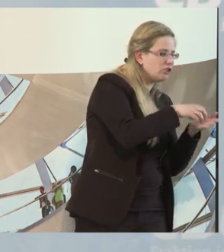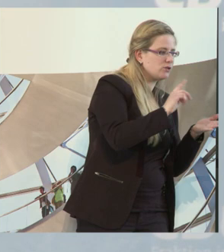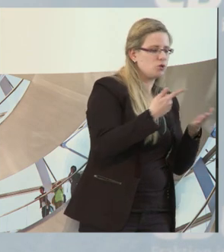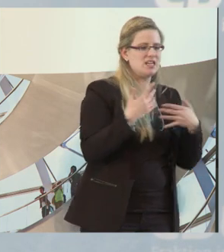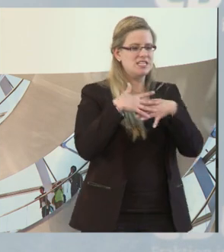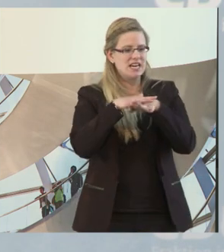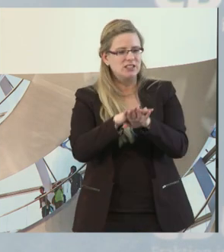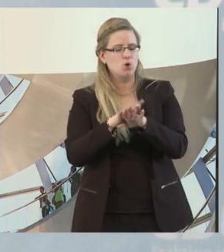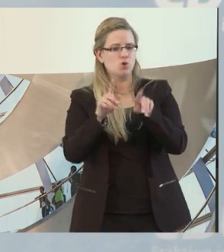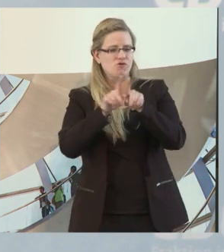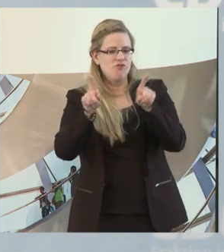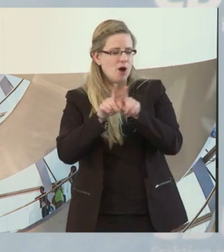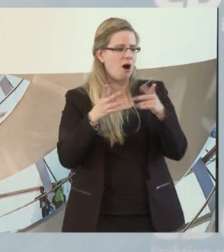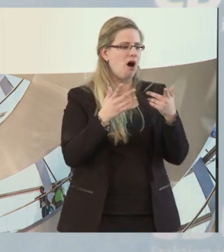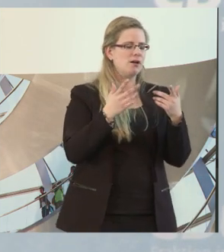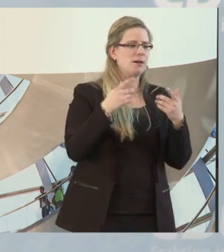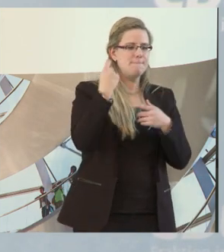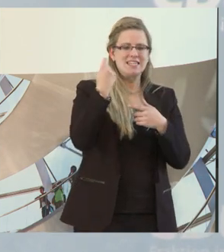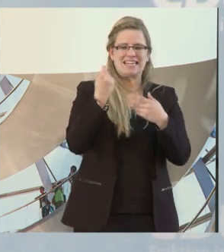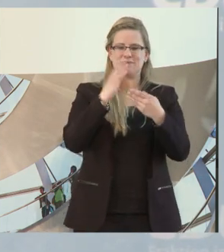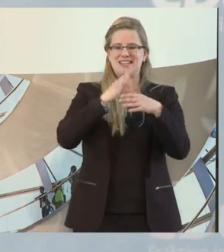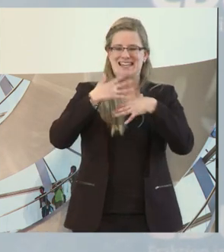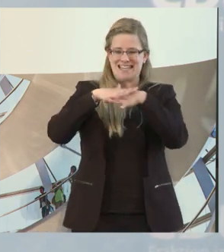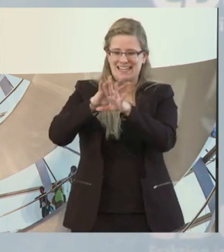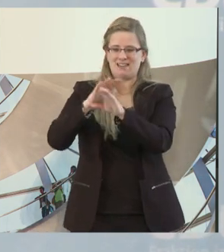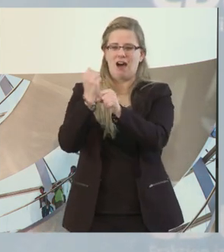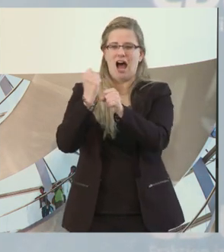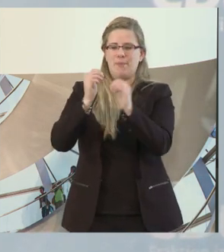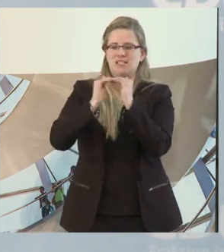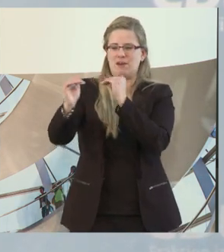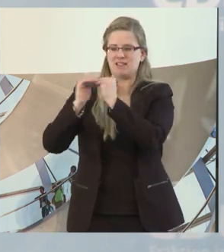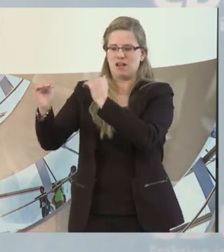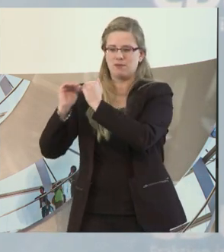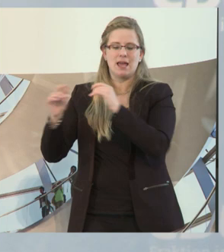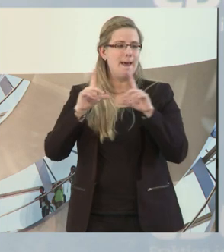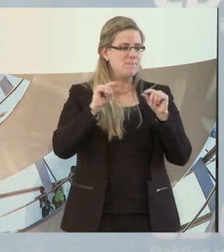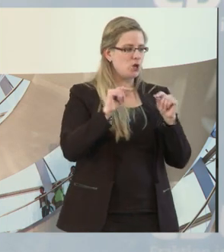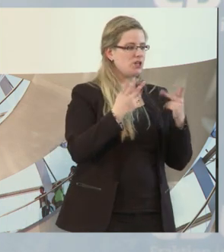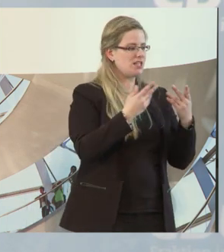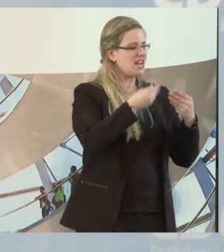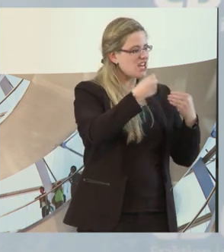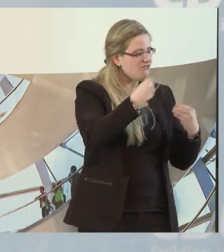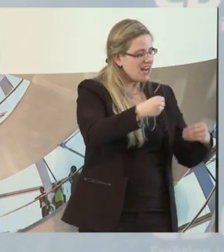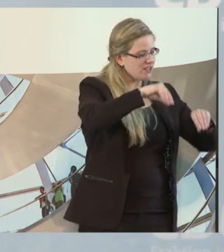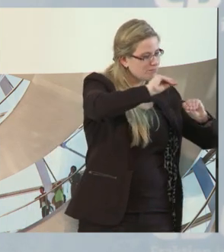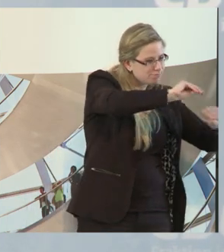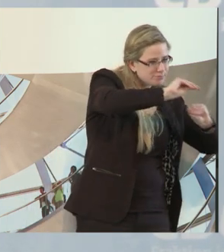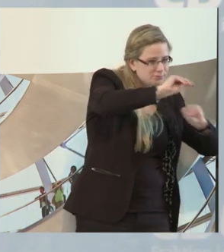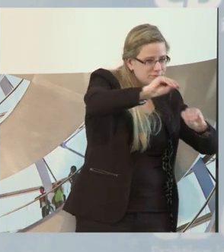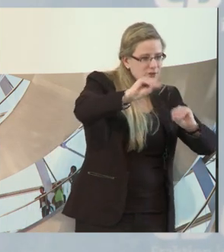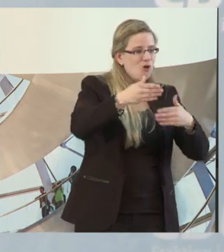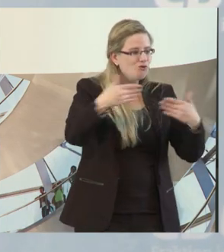in betriebsintegrierten Arbeitsplätzen. Das heißt, wir qualifizieren und beschäftigen ausschließlich in Wirtschaftsunternehmen